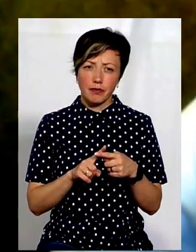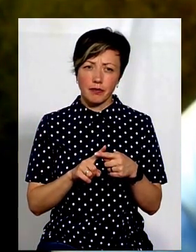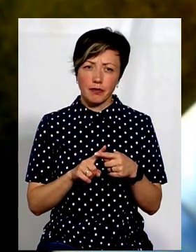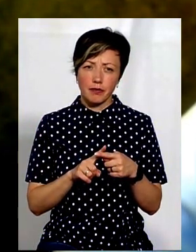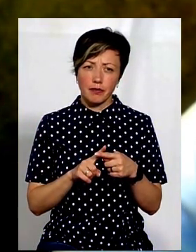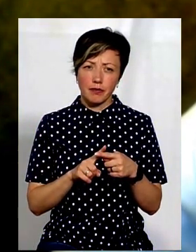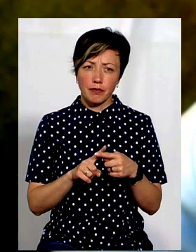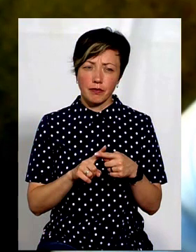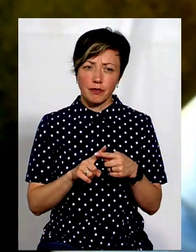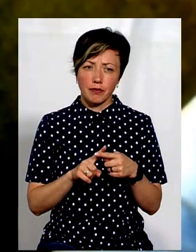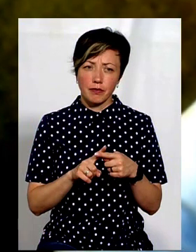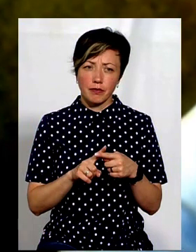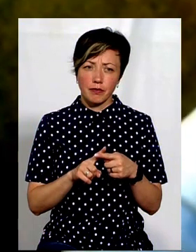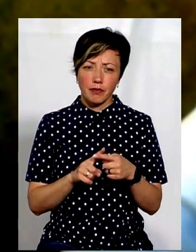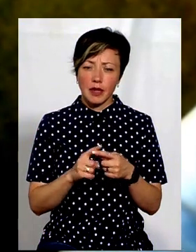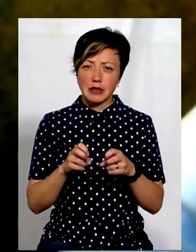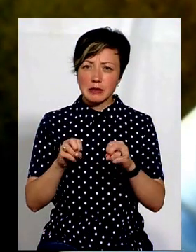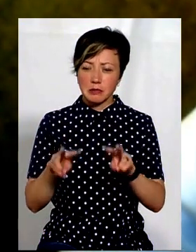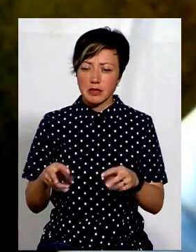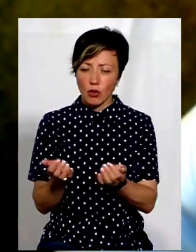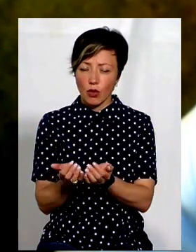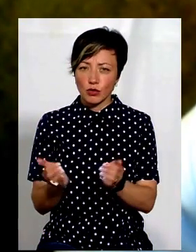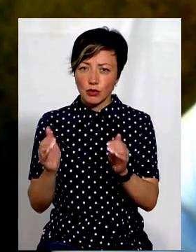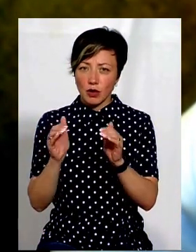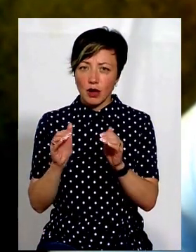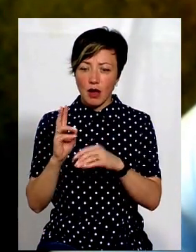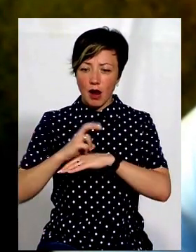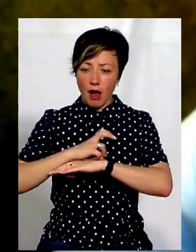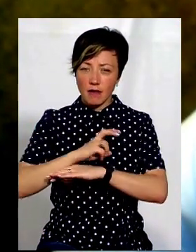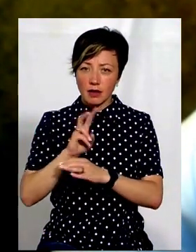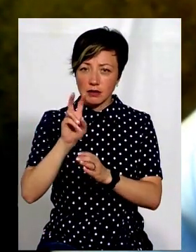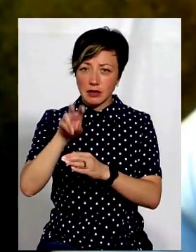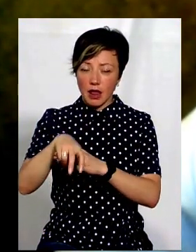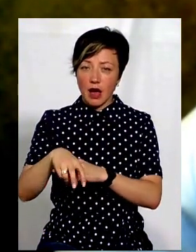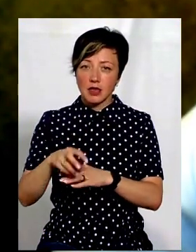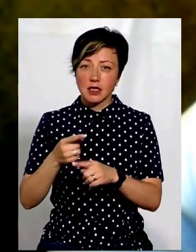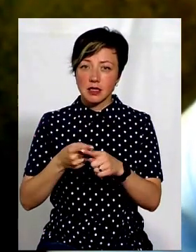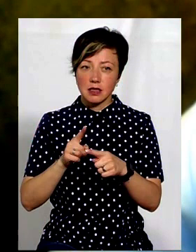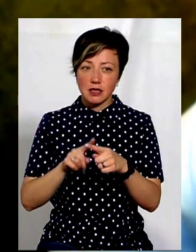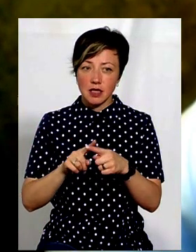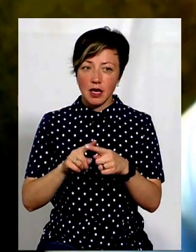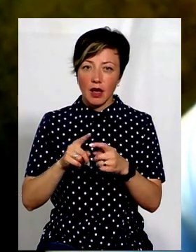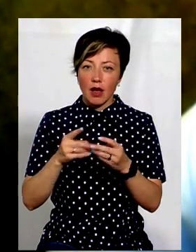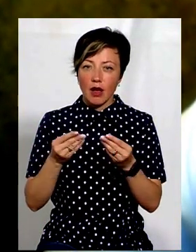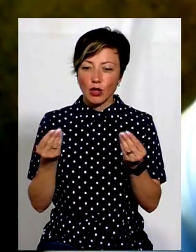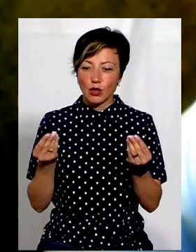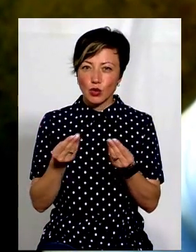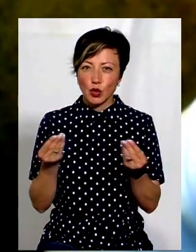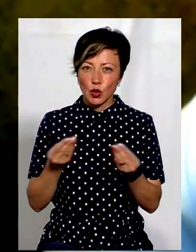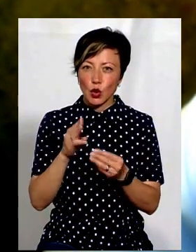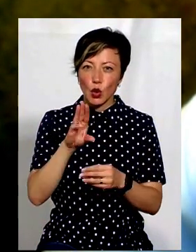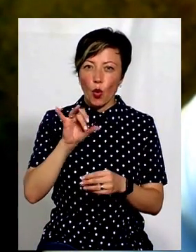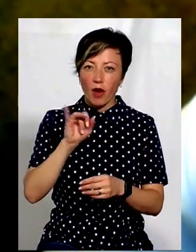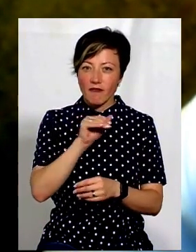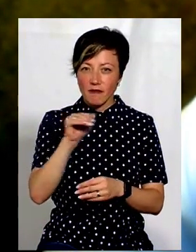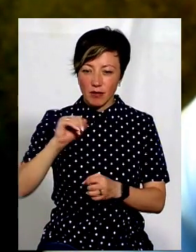спеціальному горшку, в сюжеті можна було побачити, равлик залазить в торфову суміш, і туди